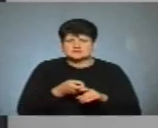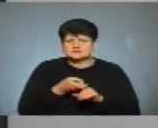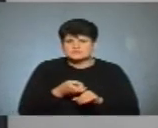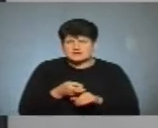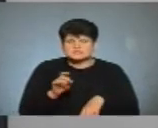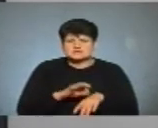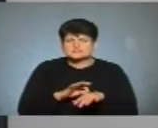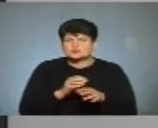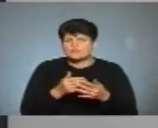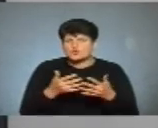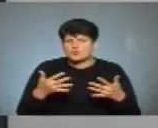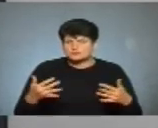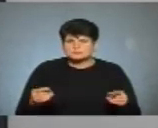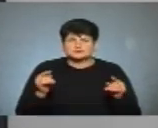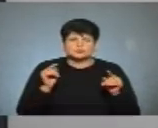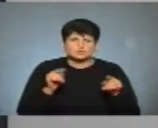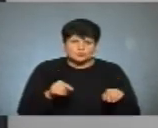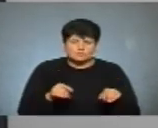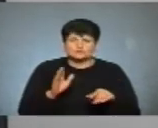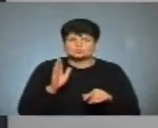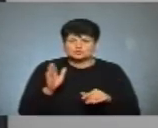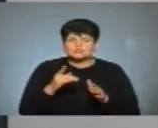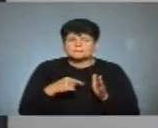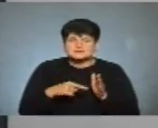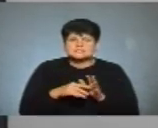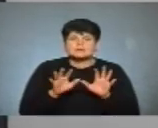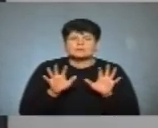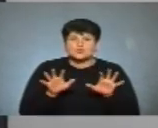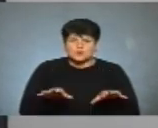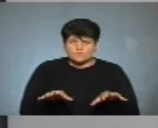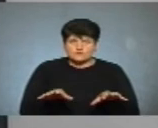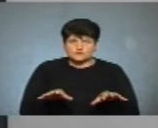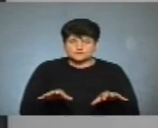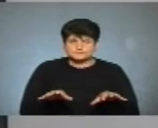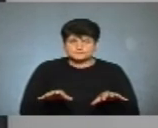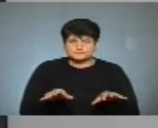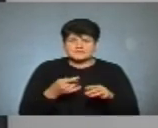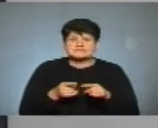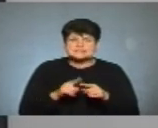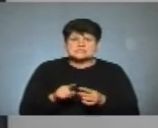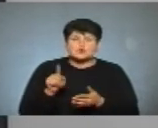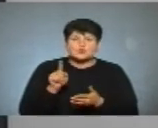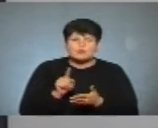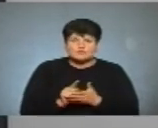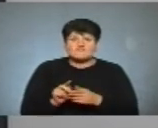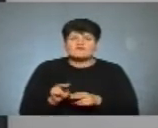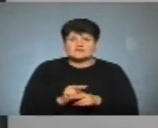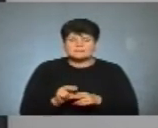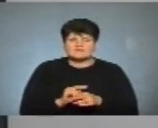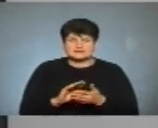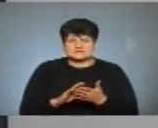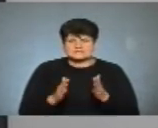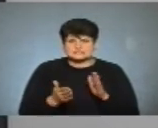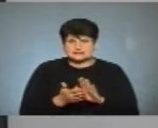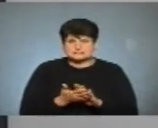хворобами. Тому будучи міським головою, це обов'язок виправити ситуацію, в яку